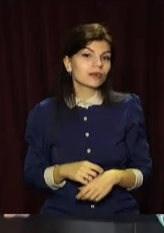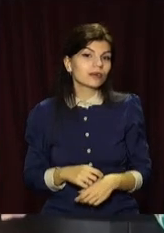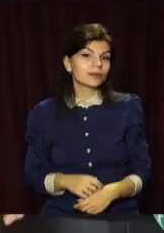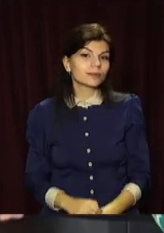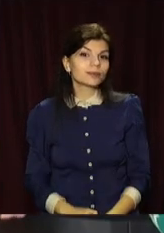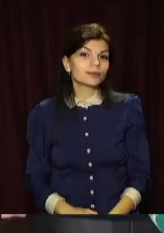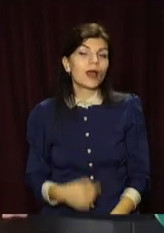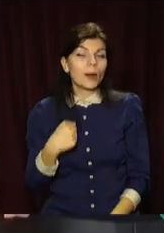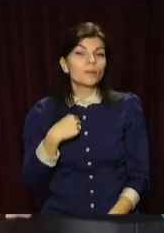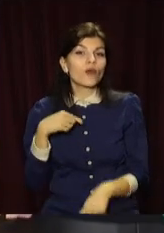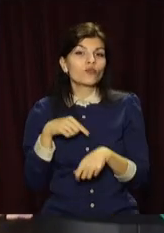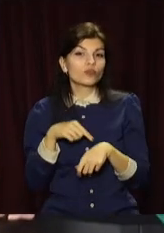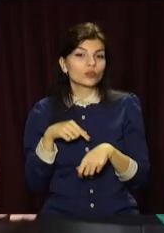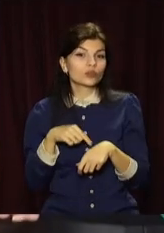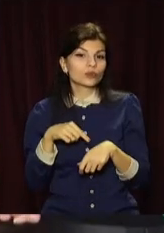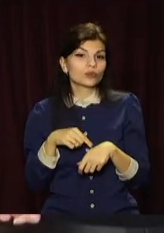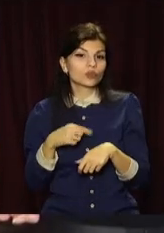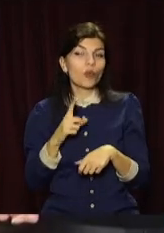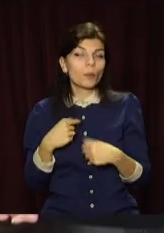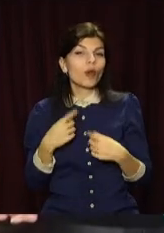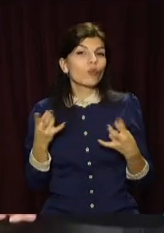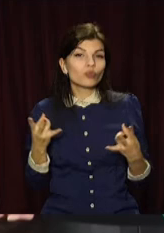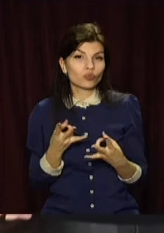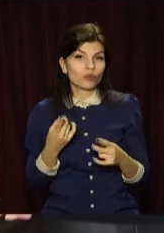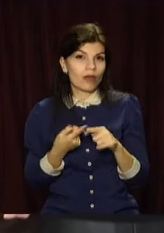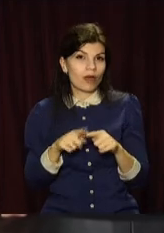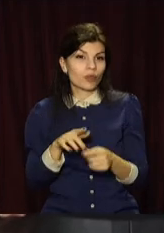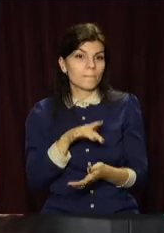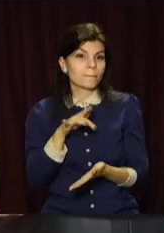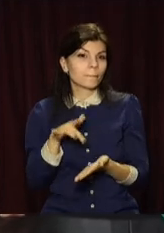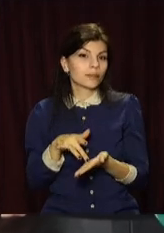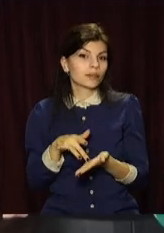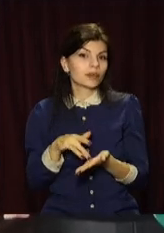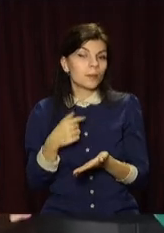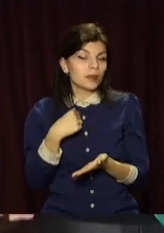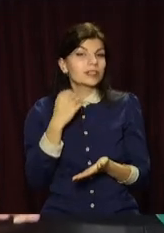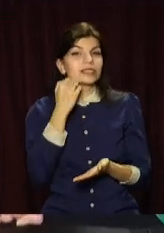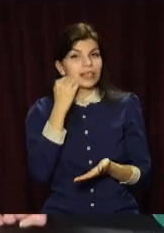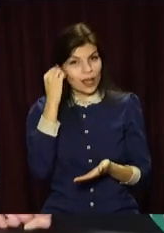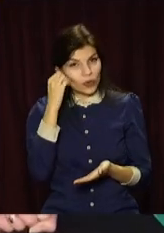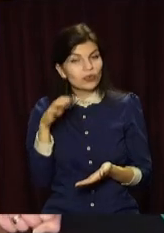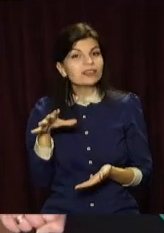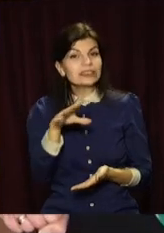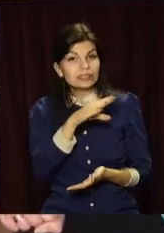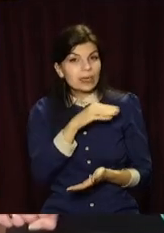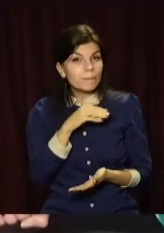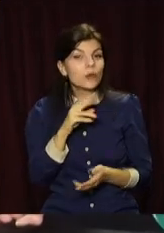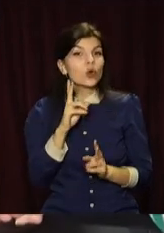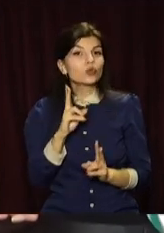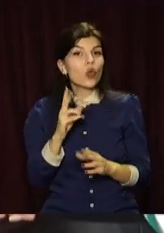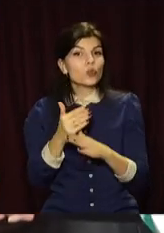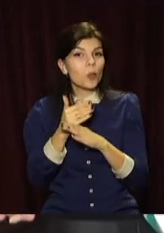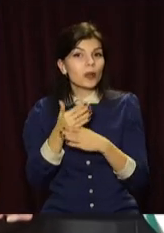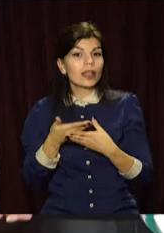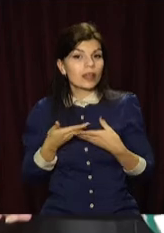Ми відчумаємо, що ми потрібні цьому місту. І ми дякуємо всім, хто допоміг